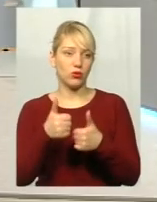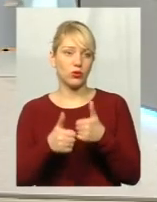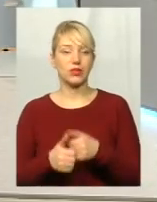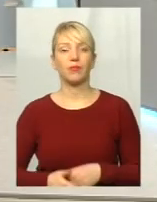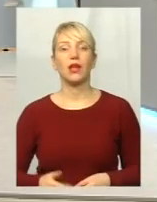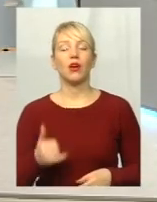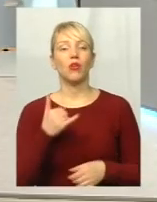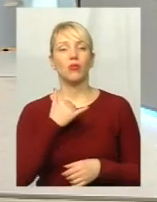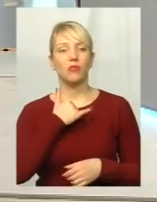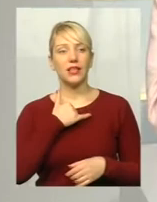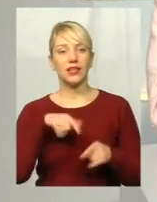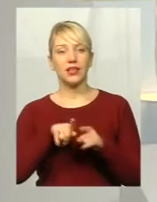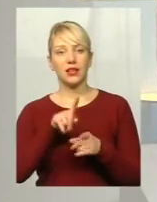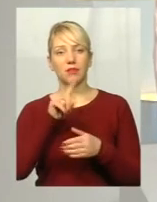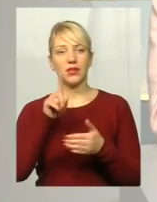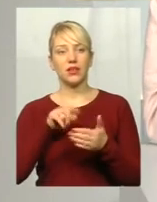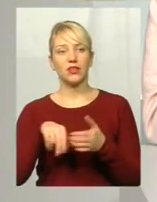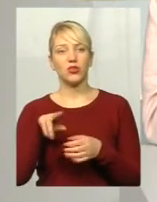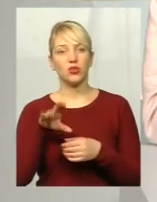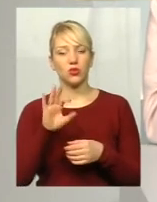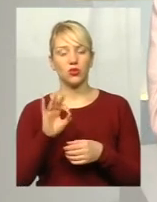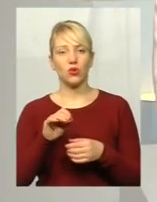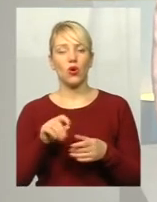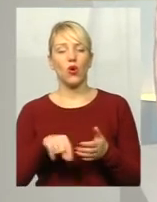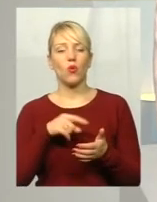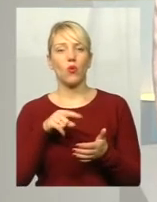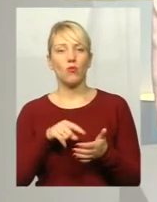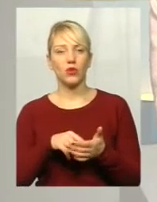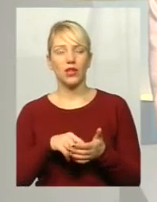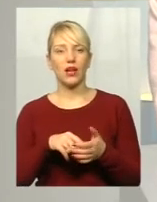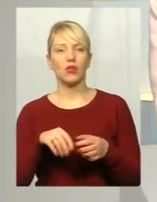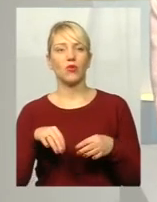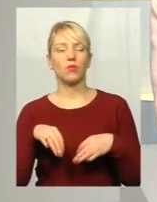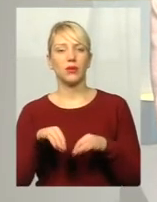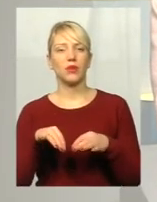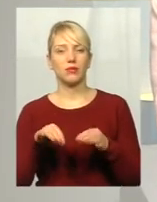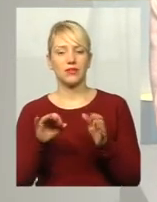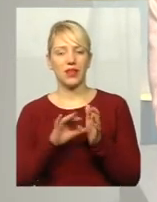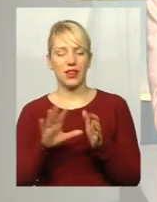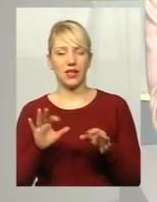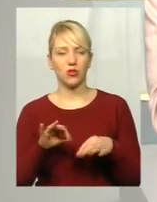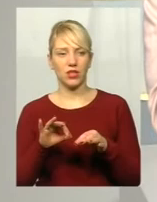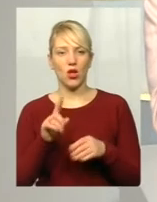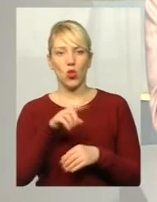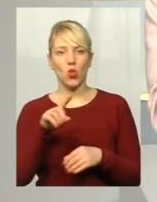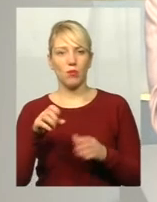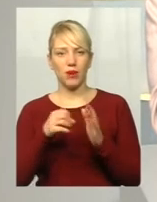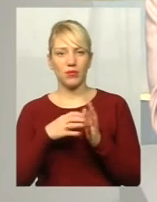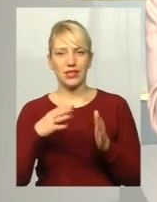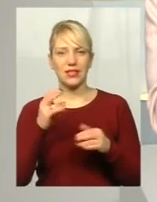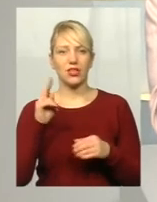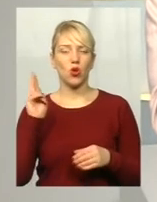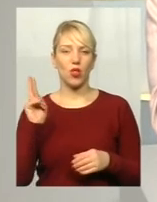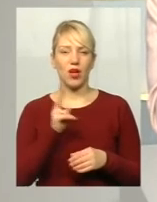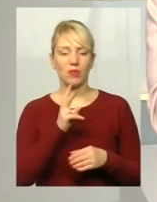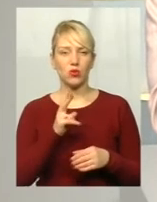питання стосовно комунального підприємства «Електротранс». Маршрут номер 15, тролейбусний, за новою транспортною мережою,